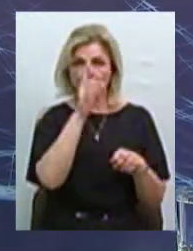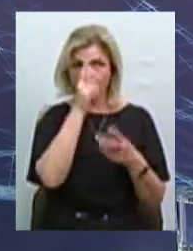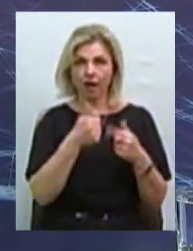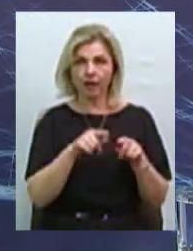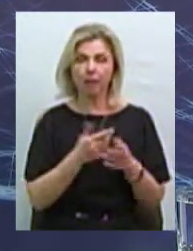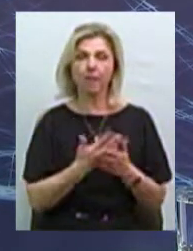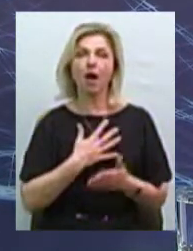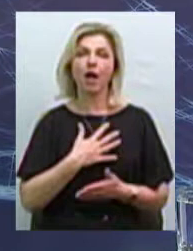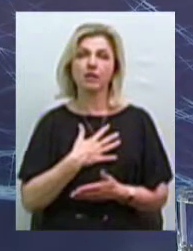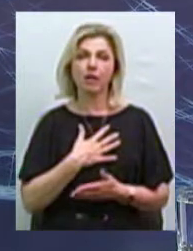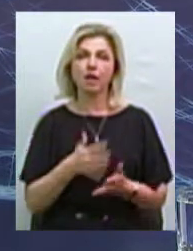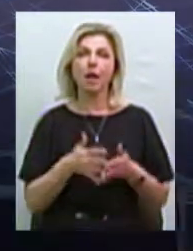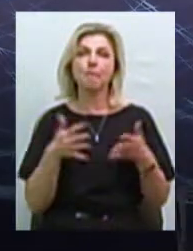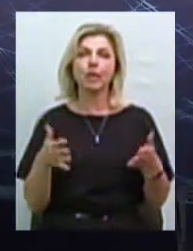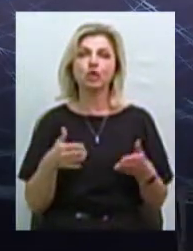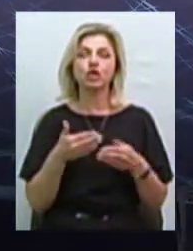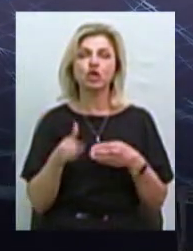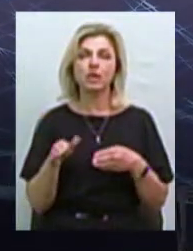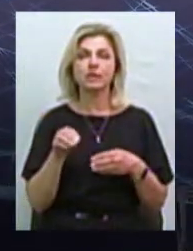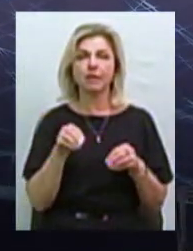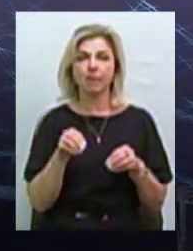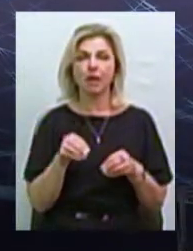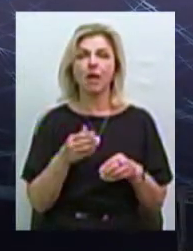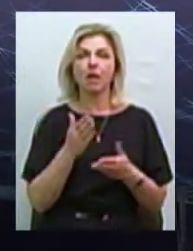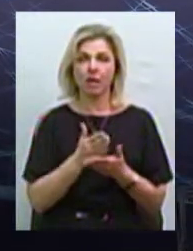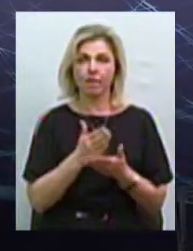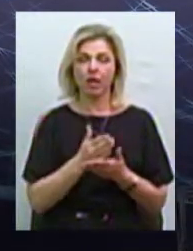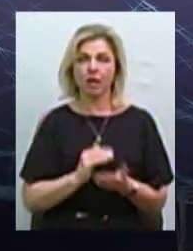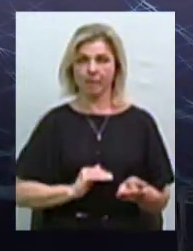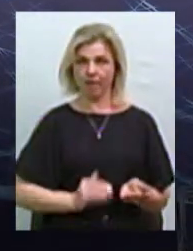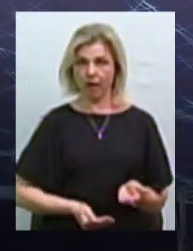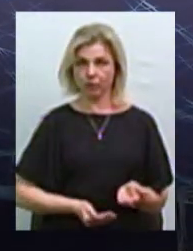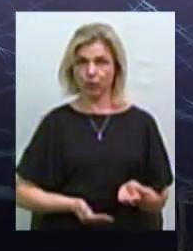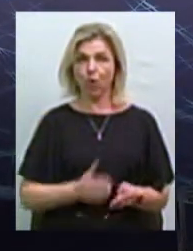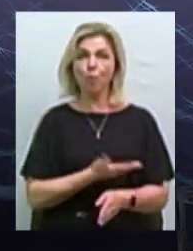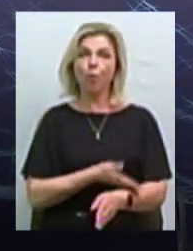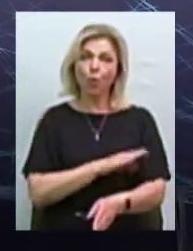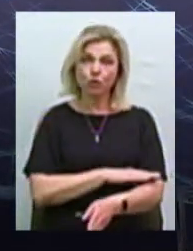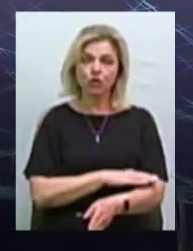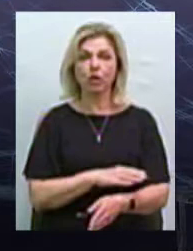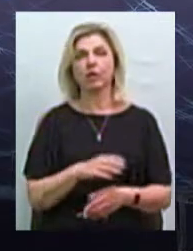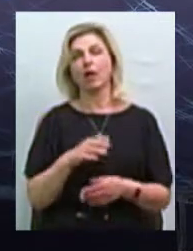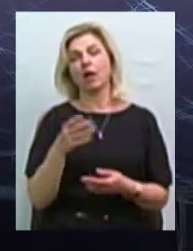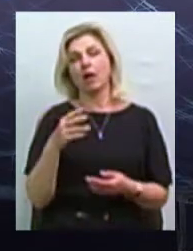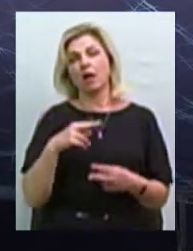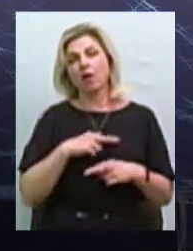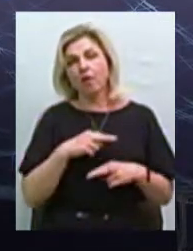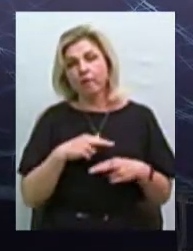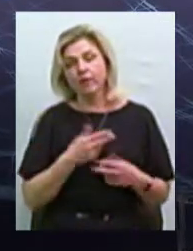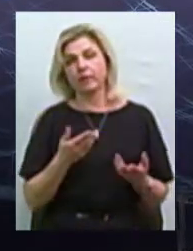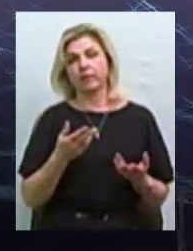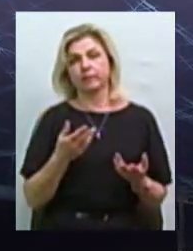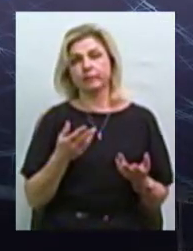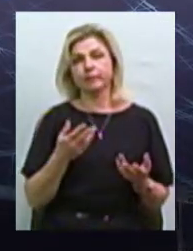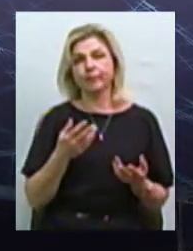Канада, більша частина землі, вона є приватною. Польща, Угорщина, Румунія,